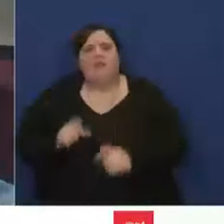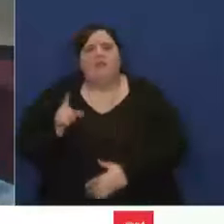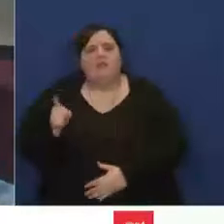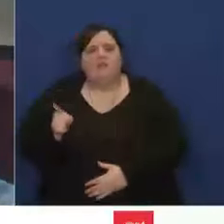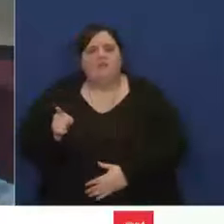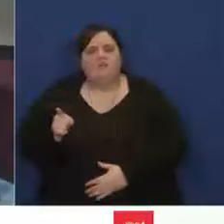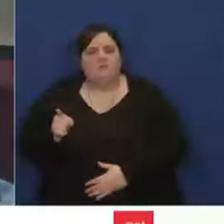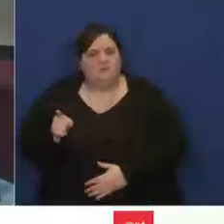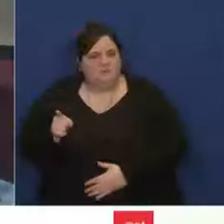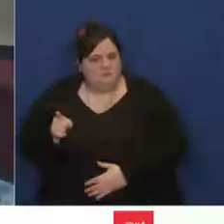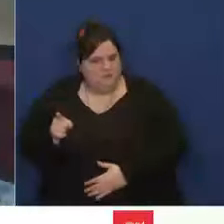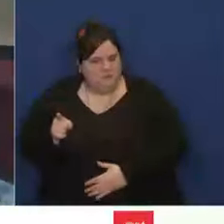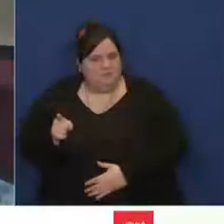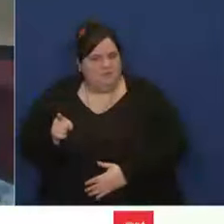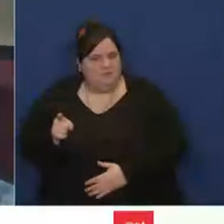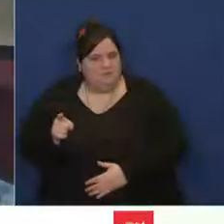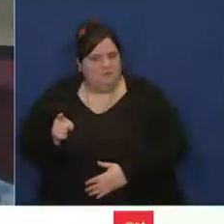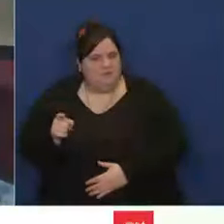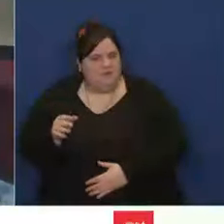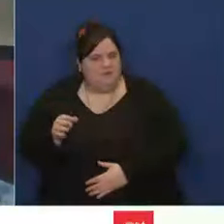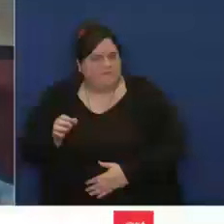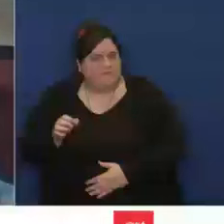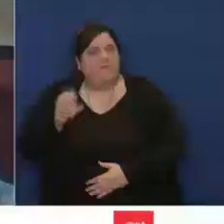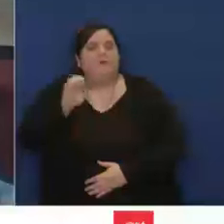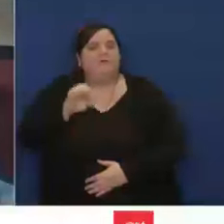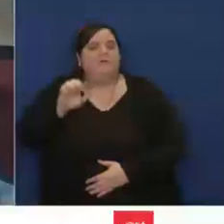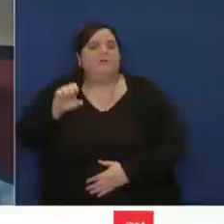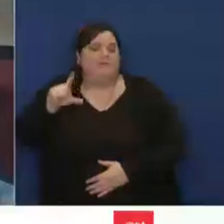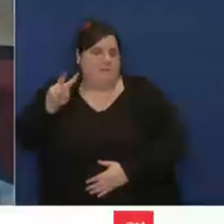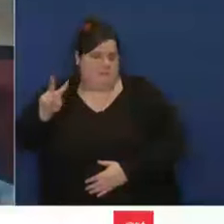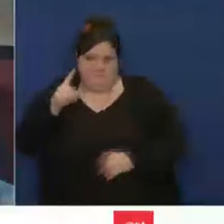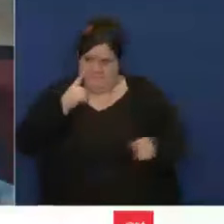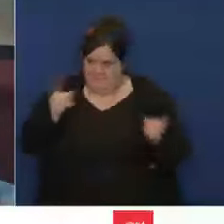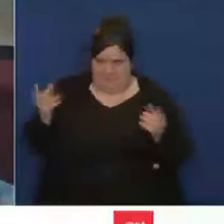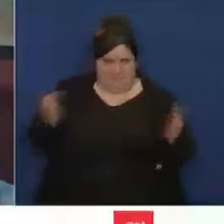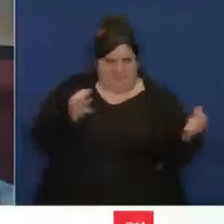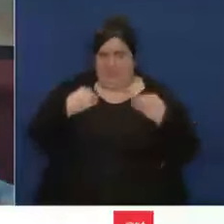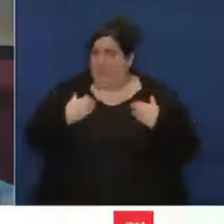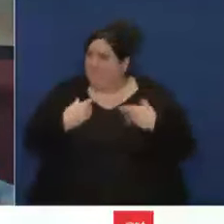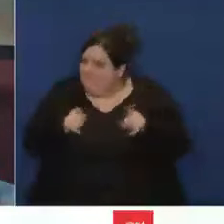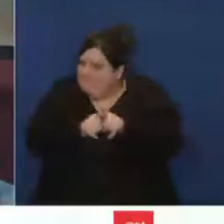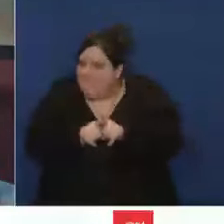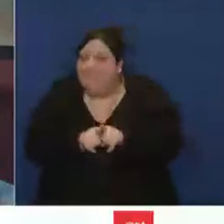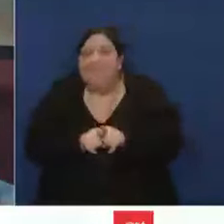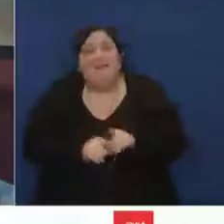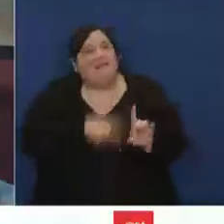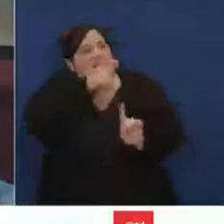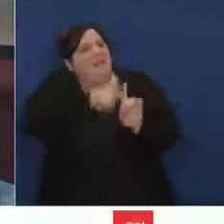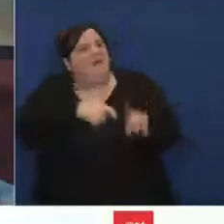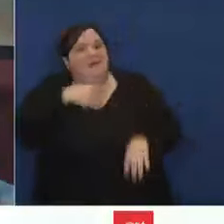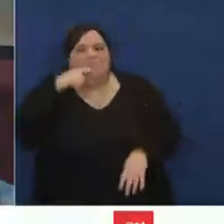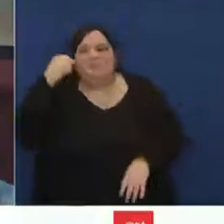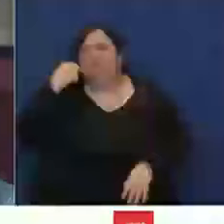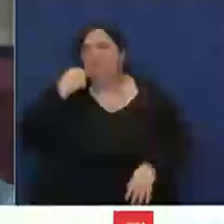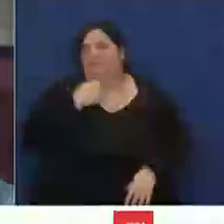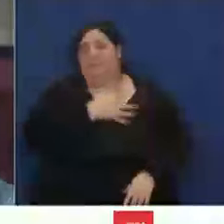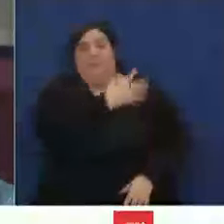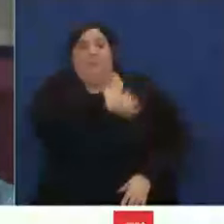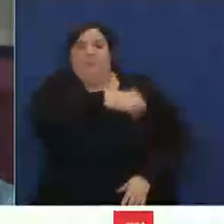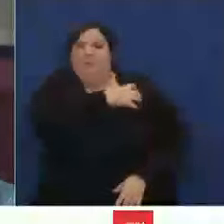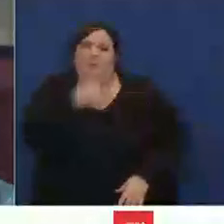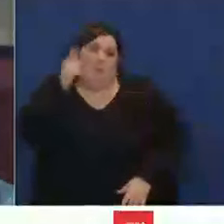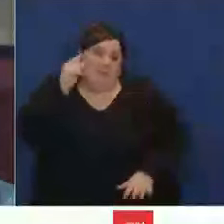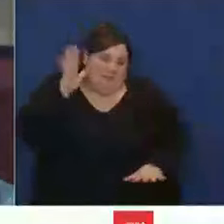saluer M. le procureur de la République. Je continue à l'appeler M. le procureur de la République, ayant eu